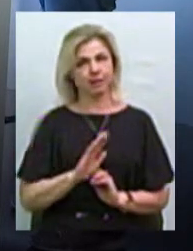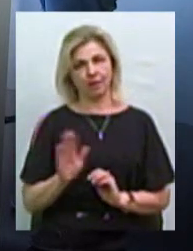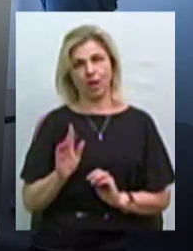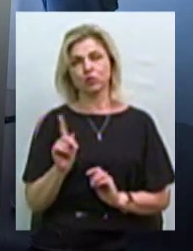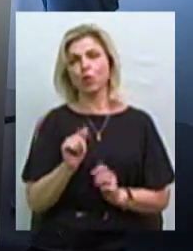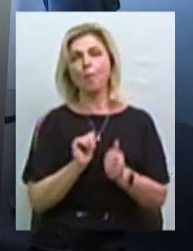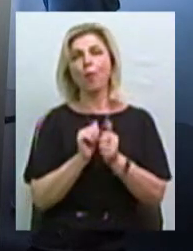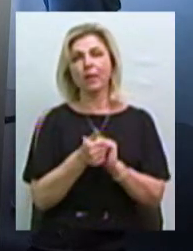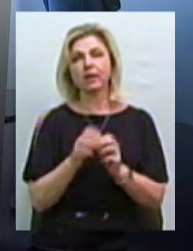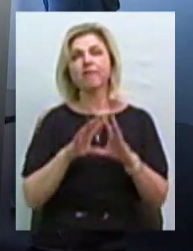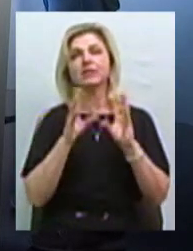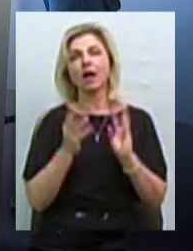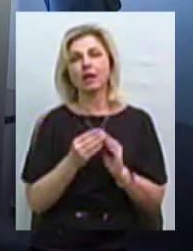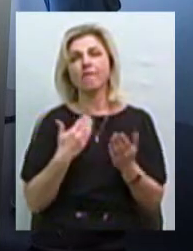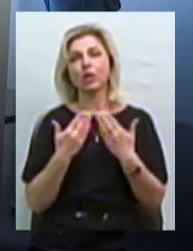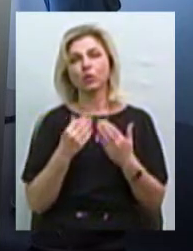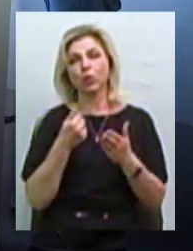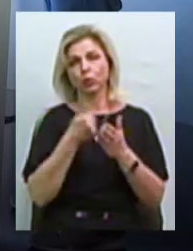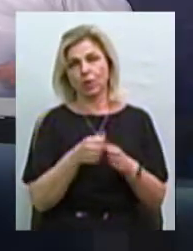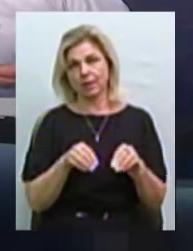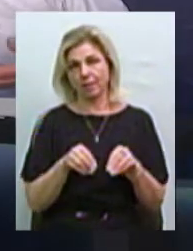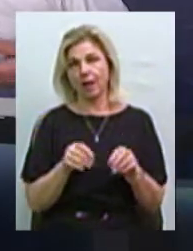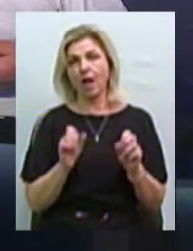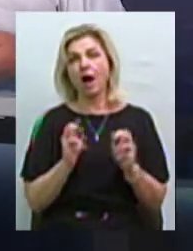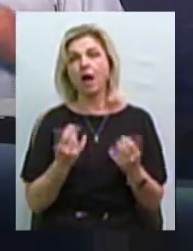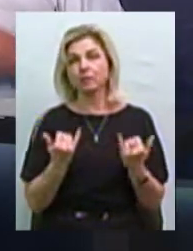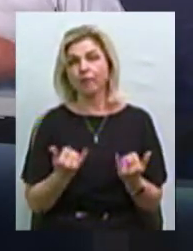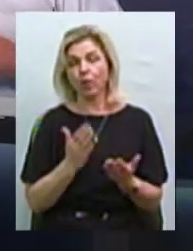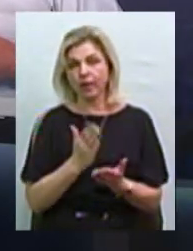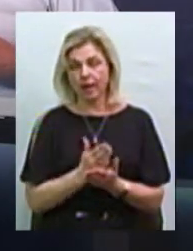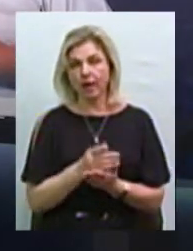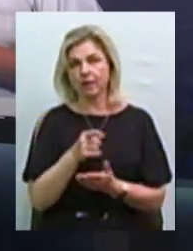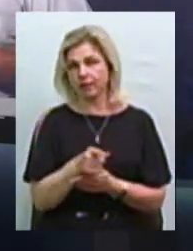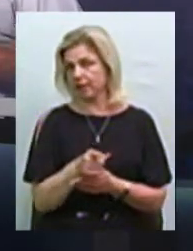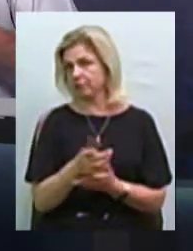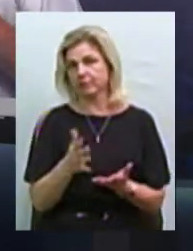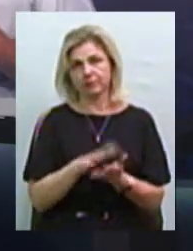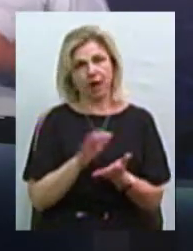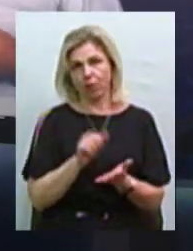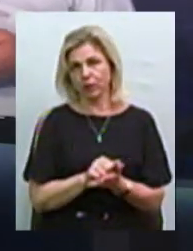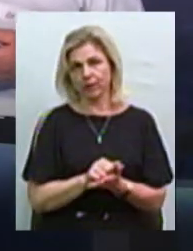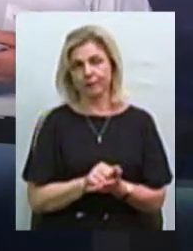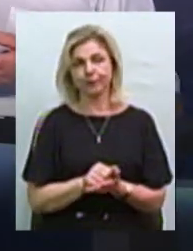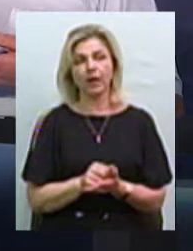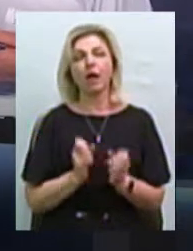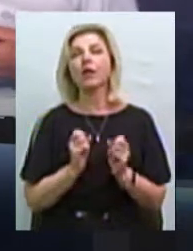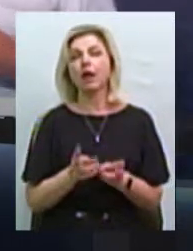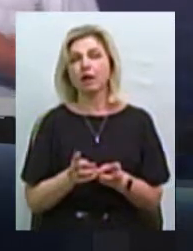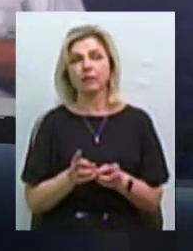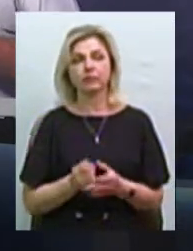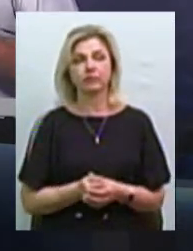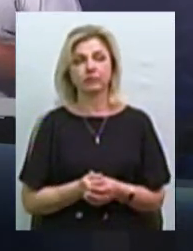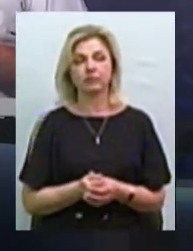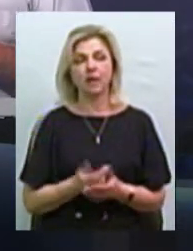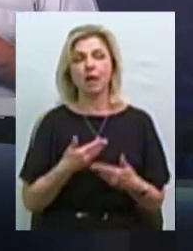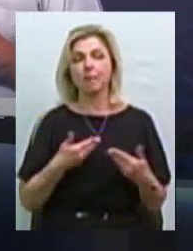поміняти взагалі відношення до землі. Бо таке, як сьогодні є, воно пагубне. Яким чином? Дуже простим чином. Ви дивіться,